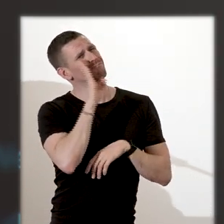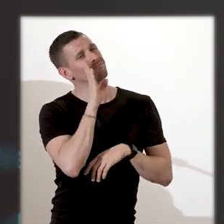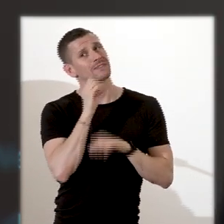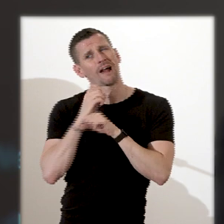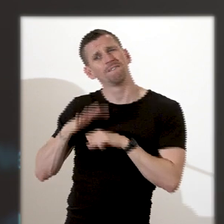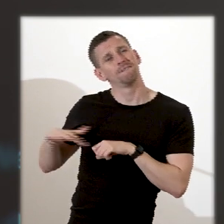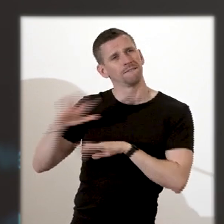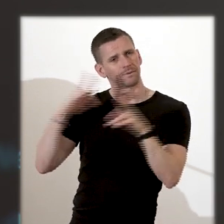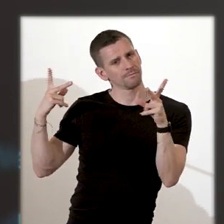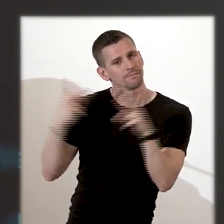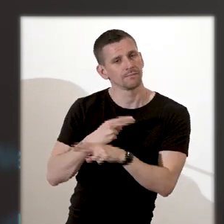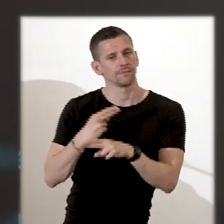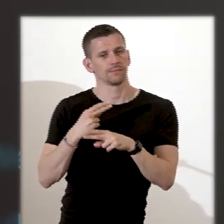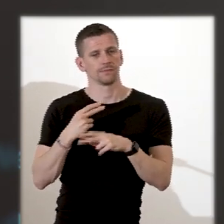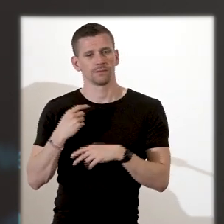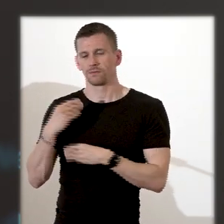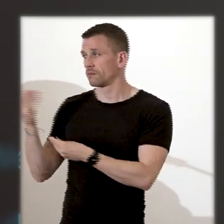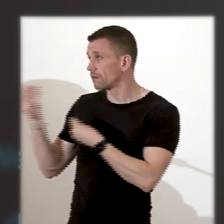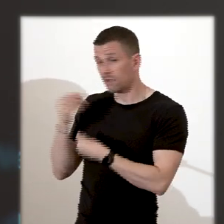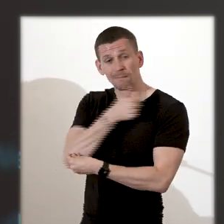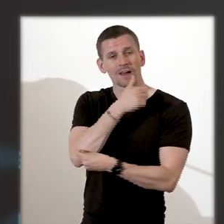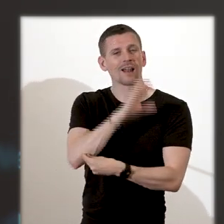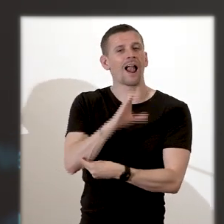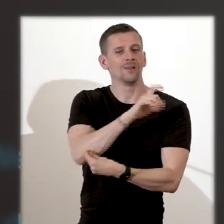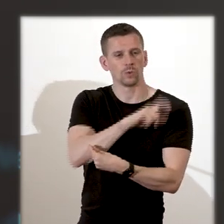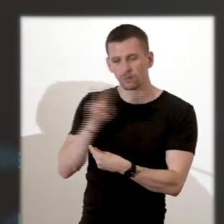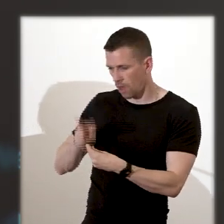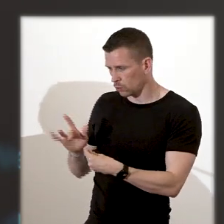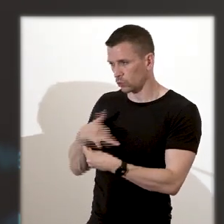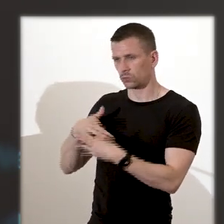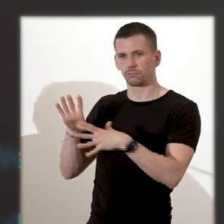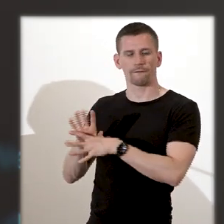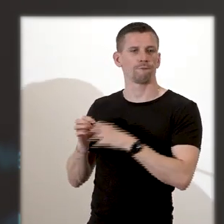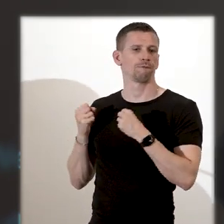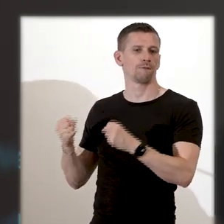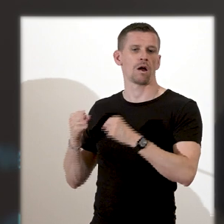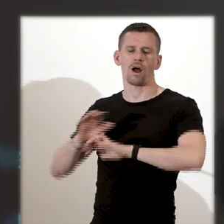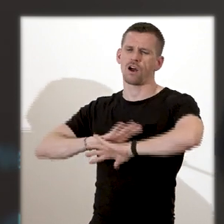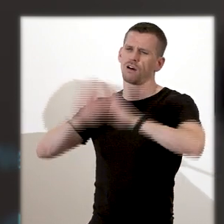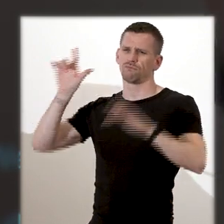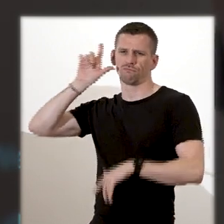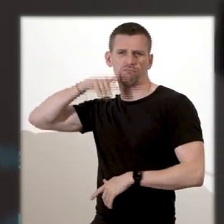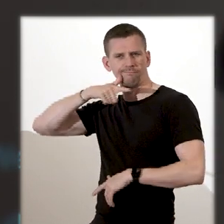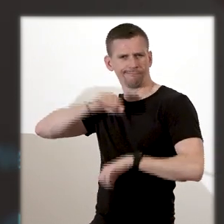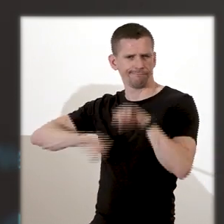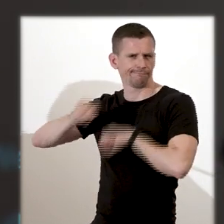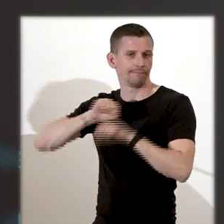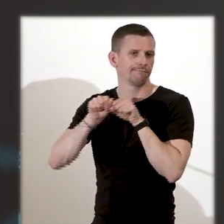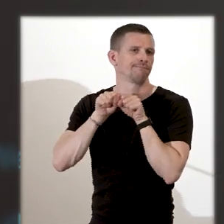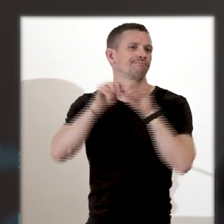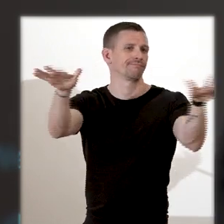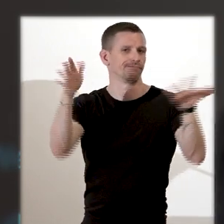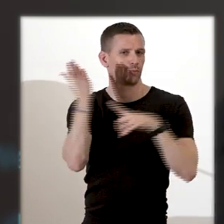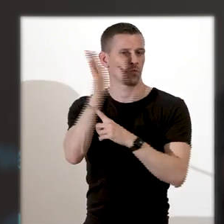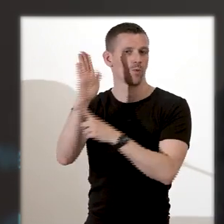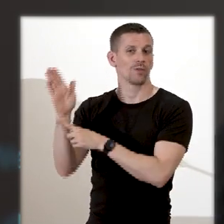touchés et donc Clarkson est persuadé que cette image va forcément marquer. Au même moment, donc on parle de cette phrase également,